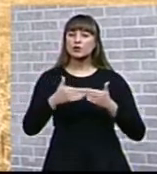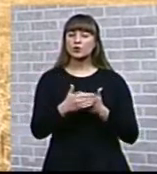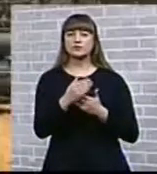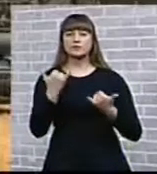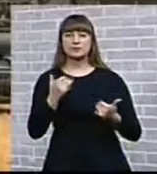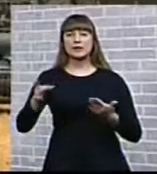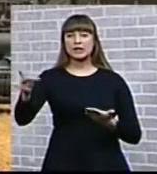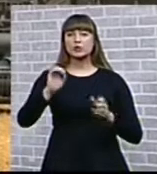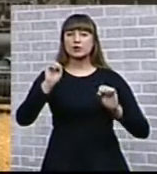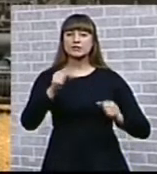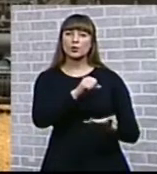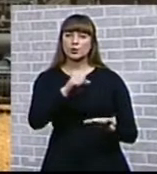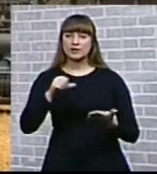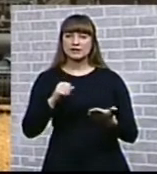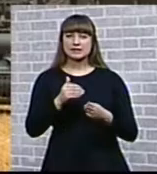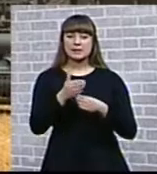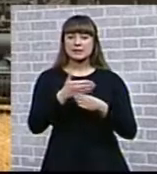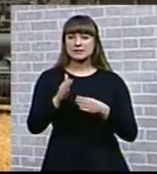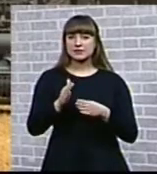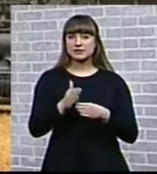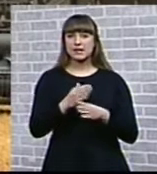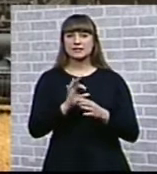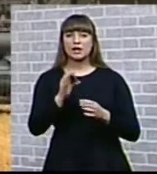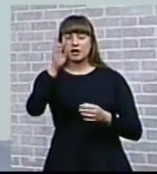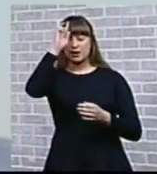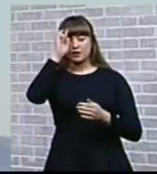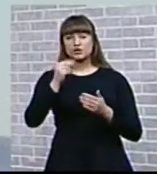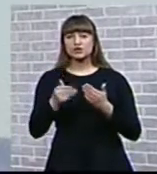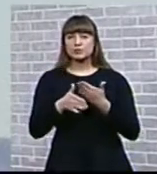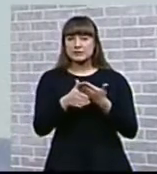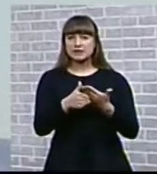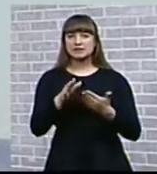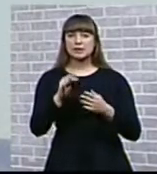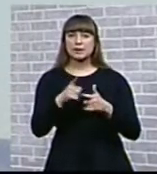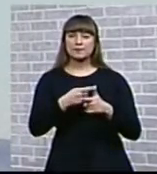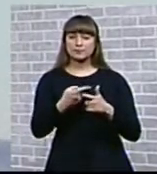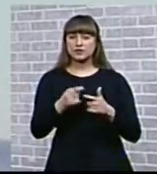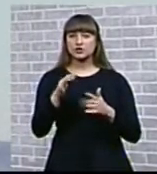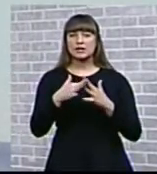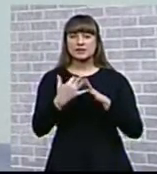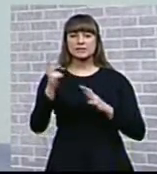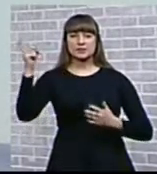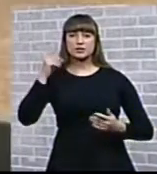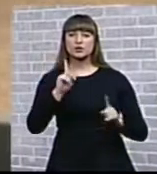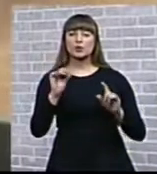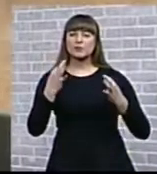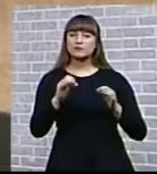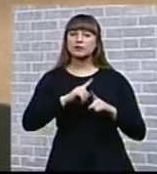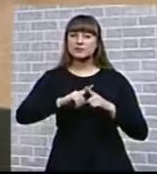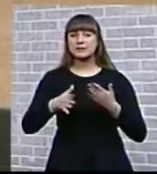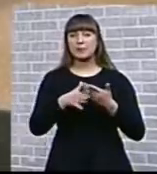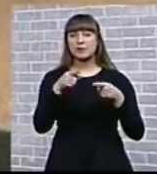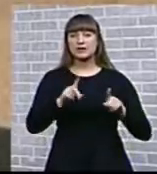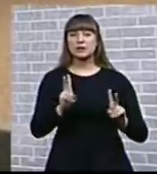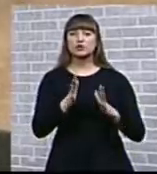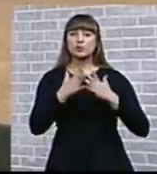Теперь регионы смогут сами перераспределять субсидии от федерации между отраслями сельского хозяйства, что позволит быстрее помогать тем, кто больше